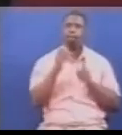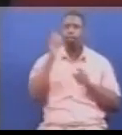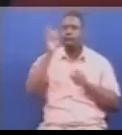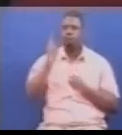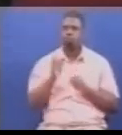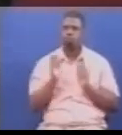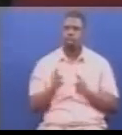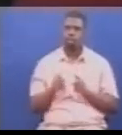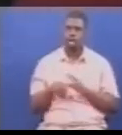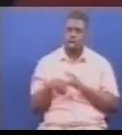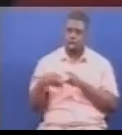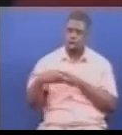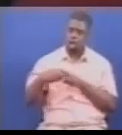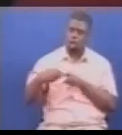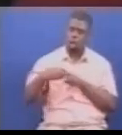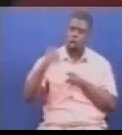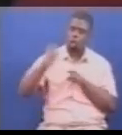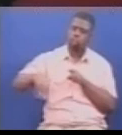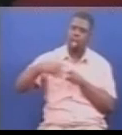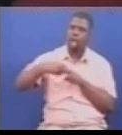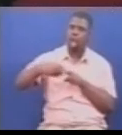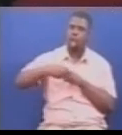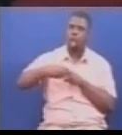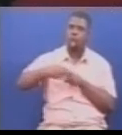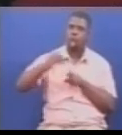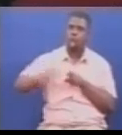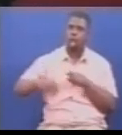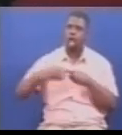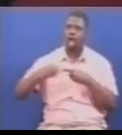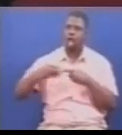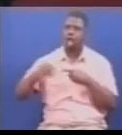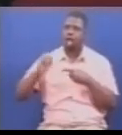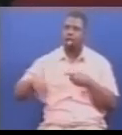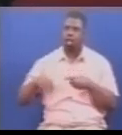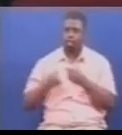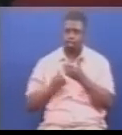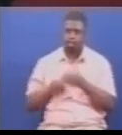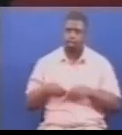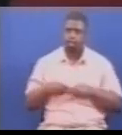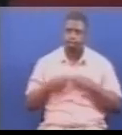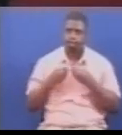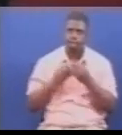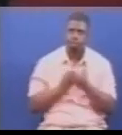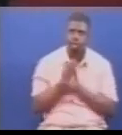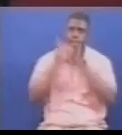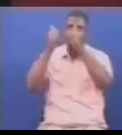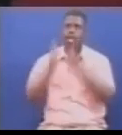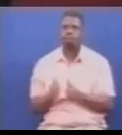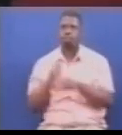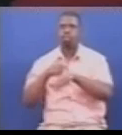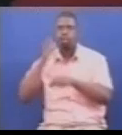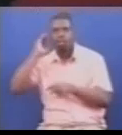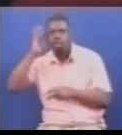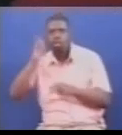Ambapo, elimu kuhusu Tohara, ilitolewa kupitia matangazo, na vipindi vya radio na televisheni,